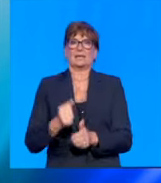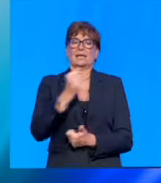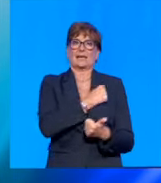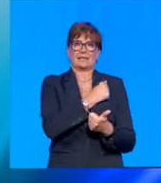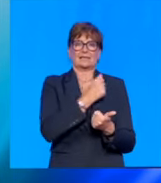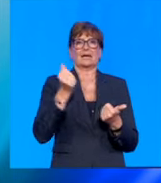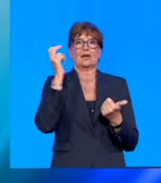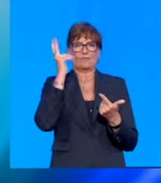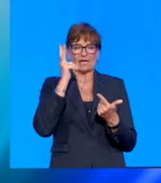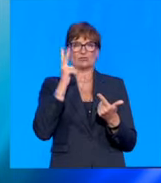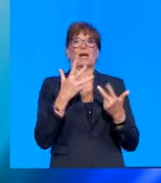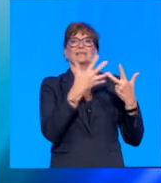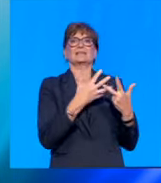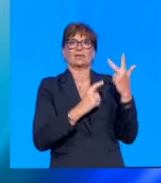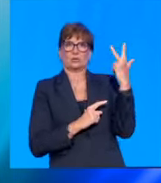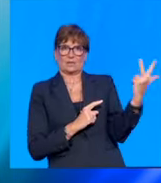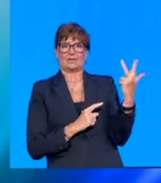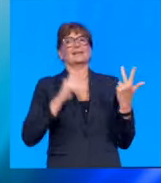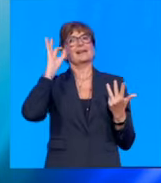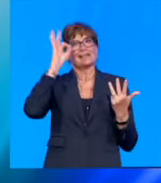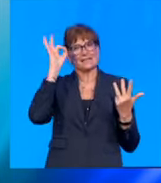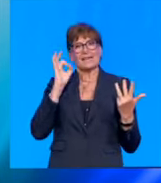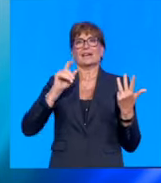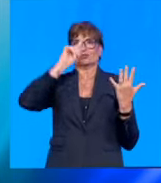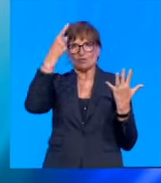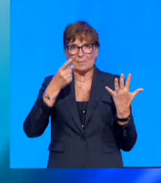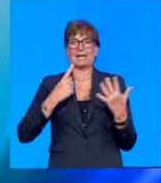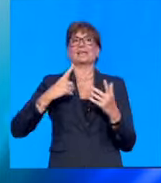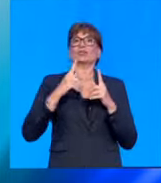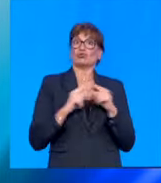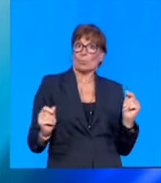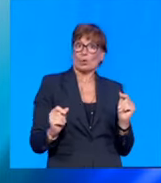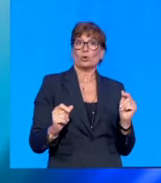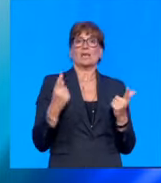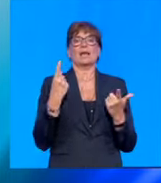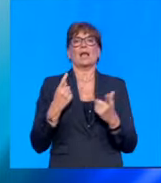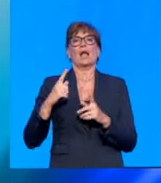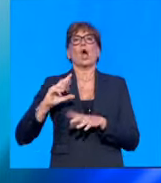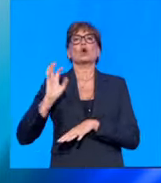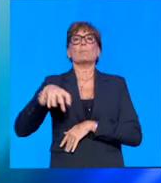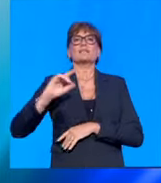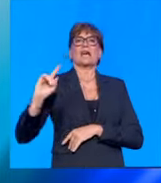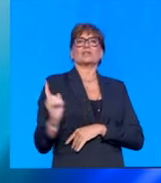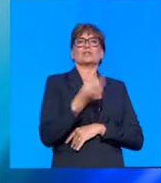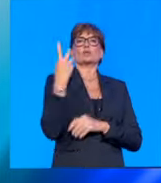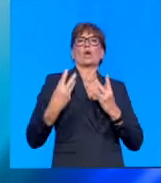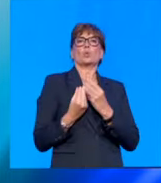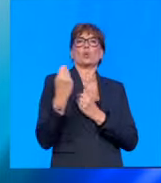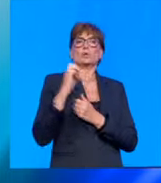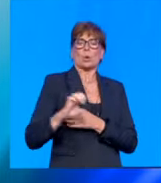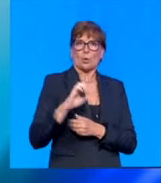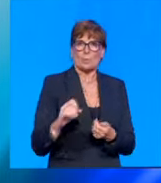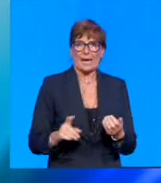la Francia, gli Stati Uniti d'America, l'Inghilterra, la Germania, il Giappone, il commissario straordinario dell'Unione Europea,